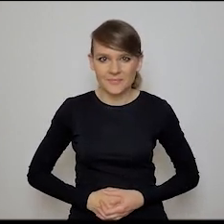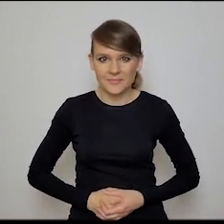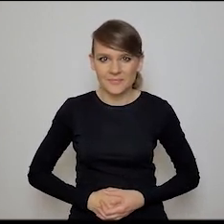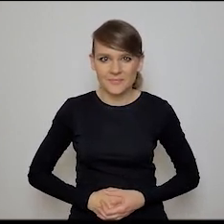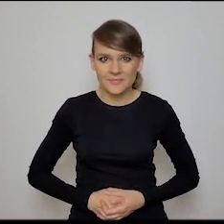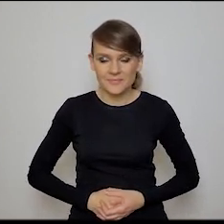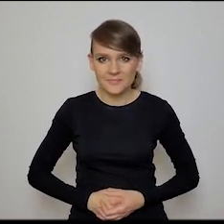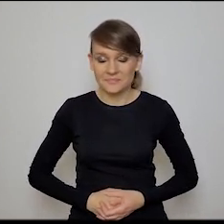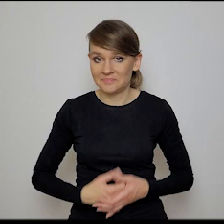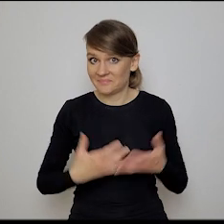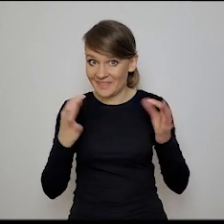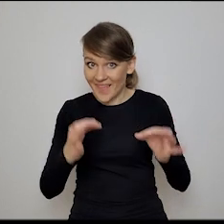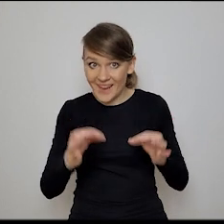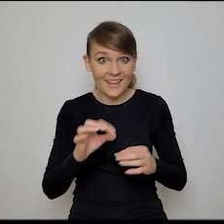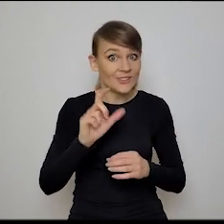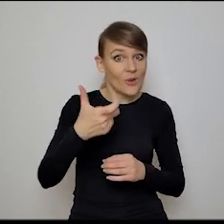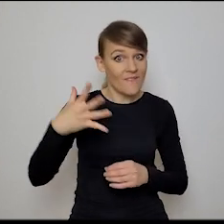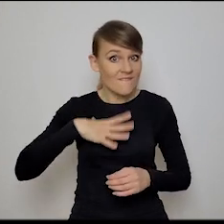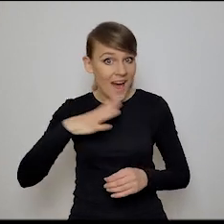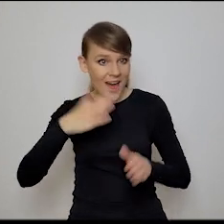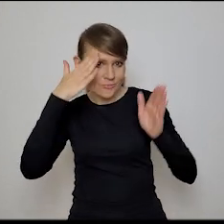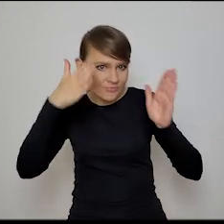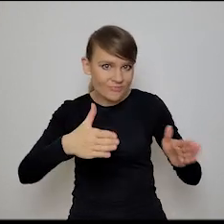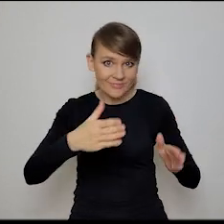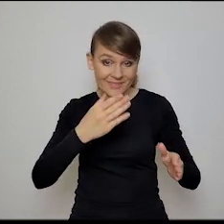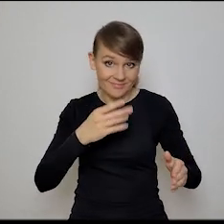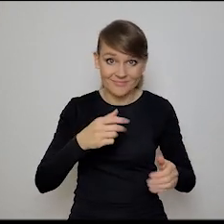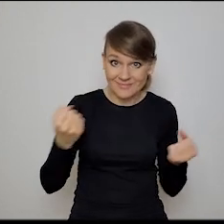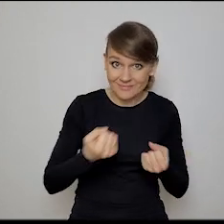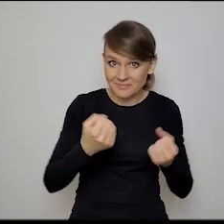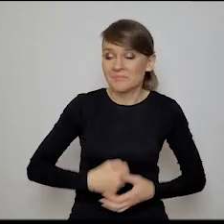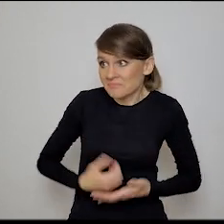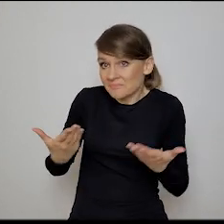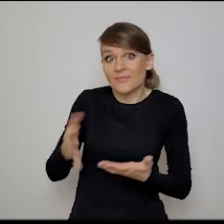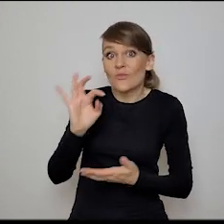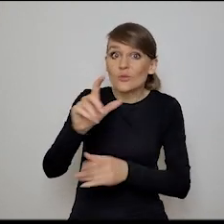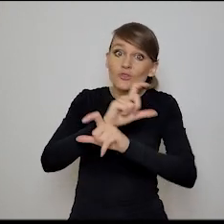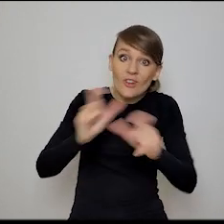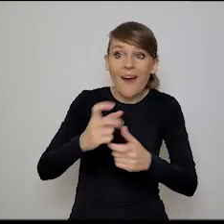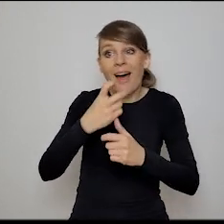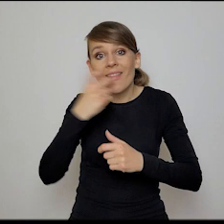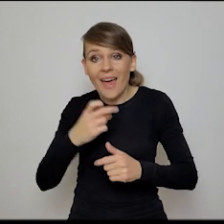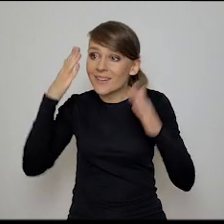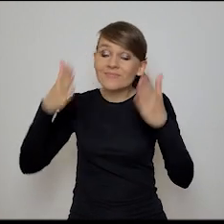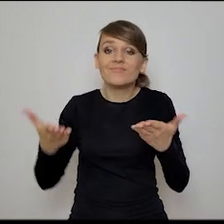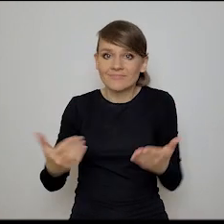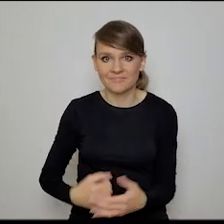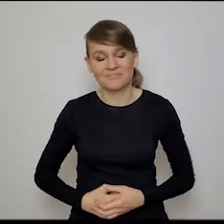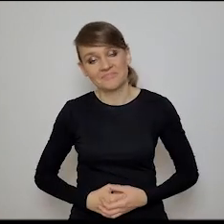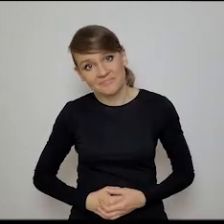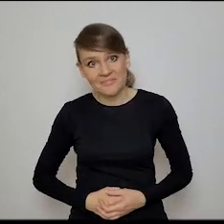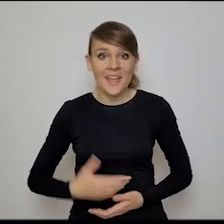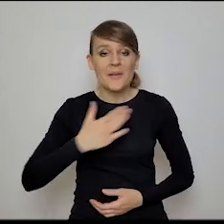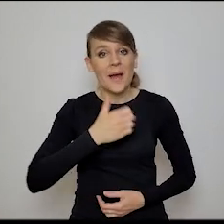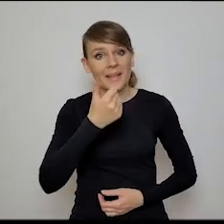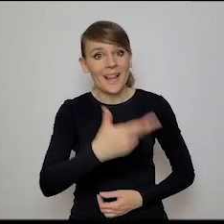W co inwestować teraz, tak? A, inwestować czas, energię. Wiesz co, no mam kilka odpowiedzi na takie pytanie,